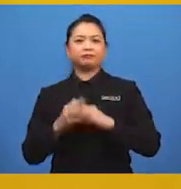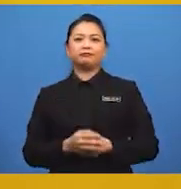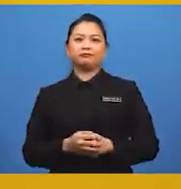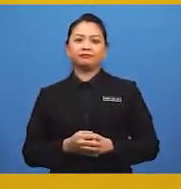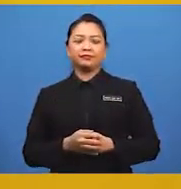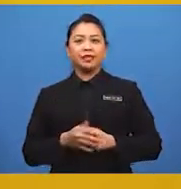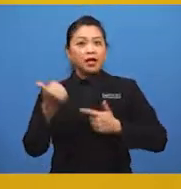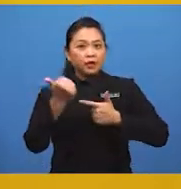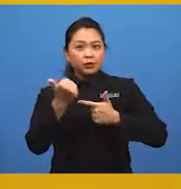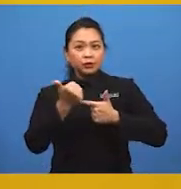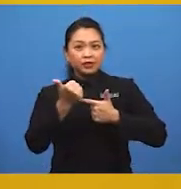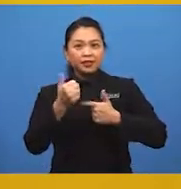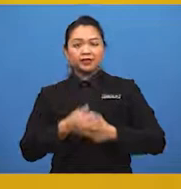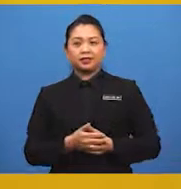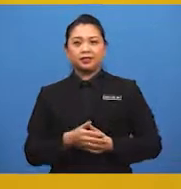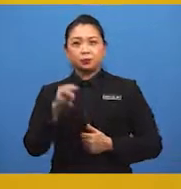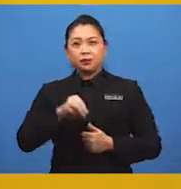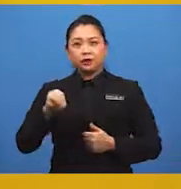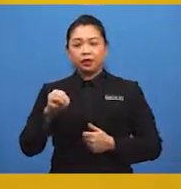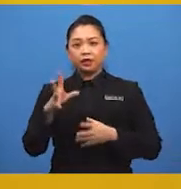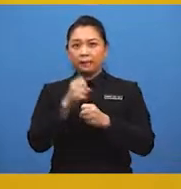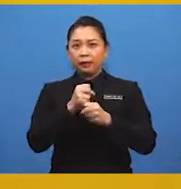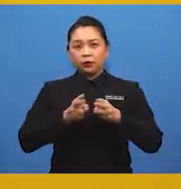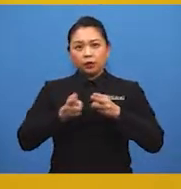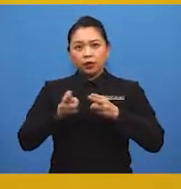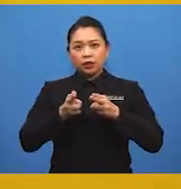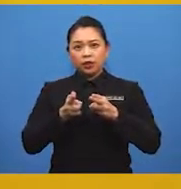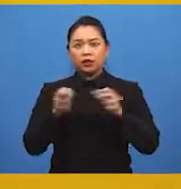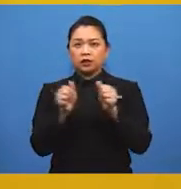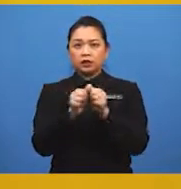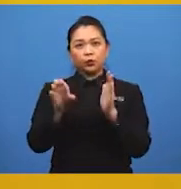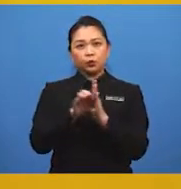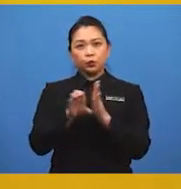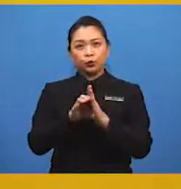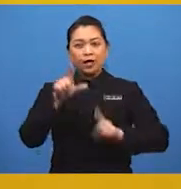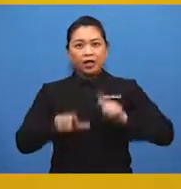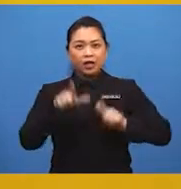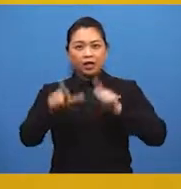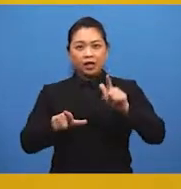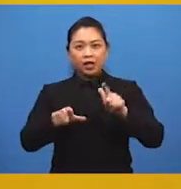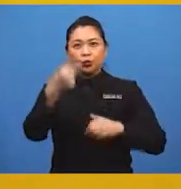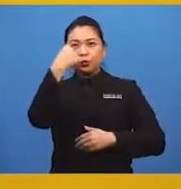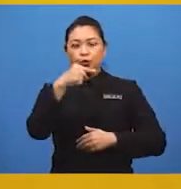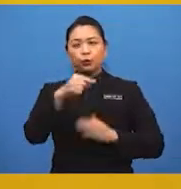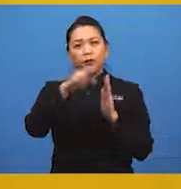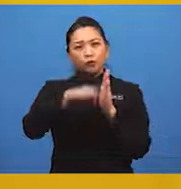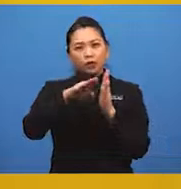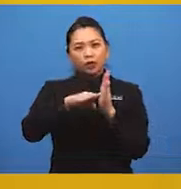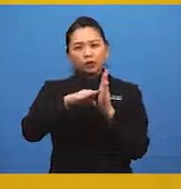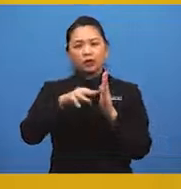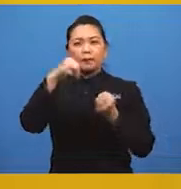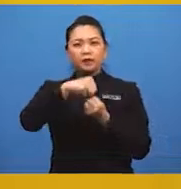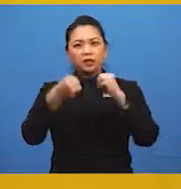Yang kedua, murid-murid dapat menghuraikan dengan contoh langkah-langkah untuk mengurangkan